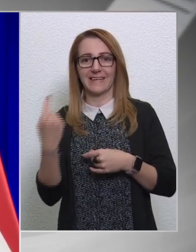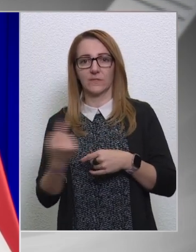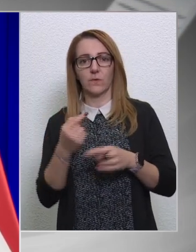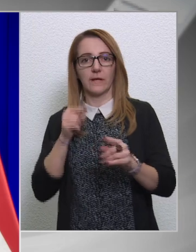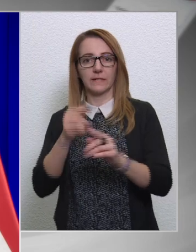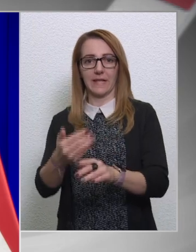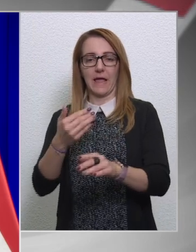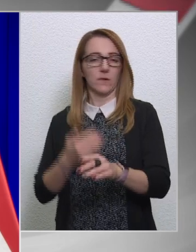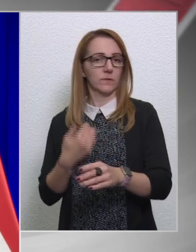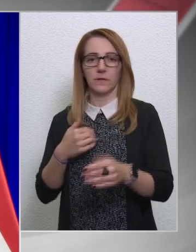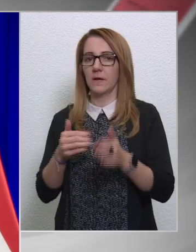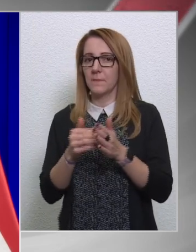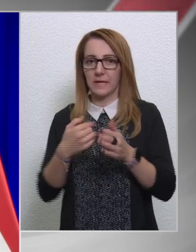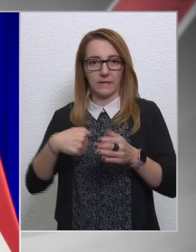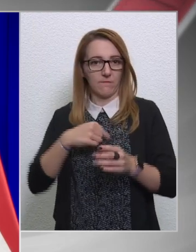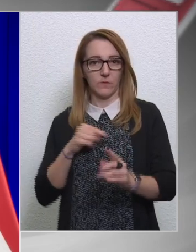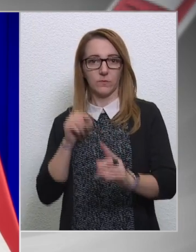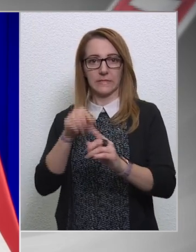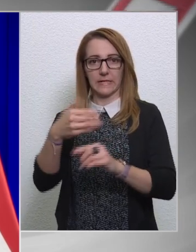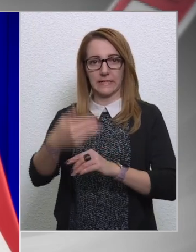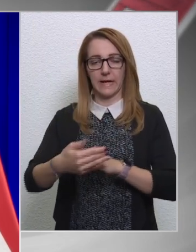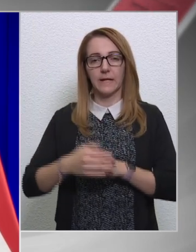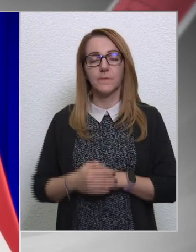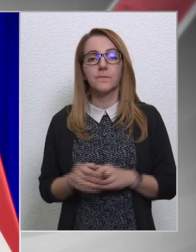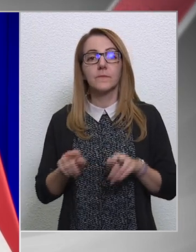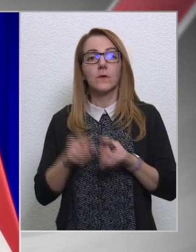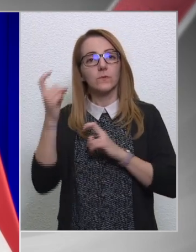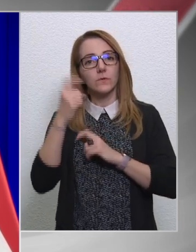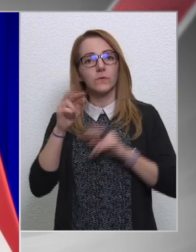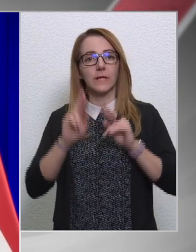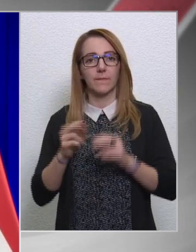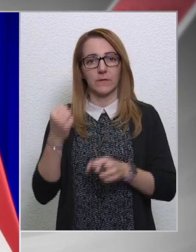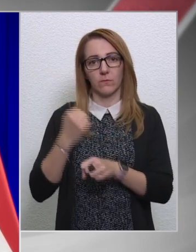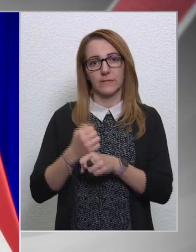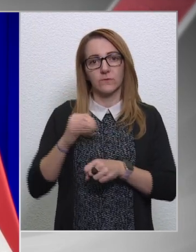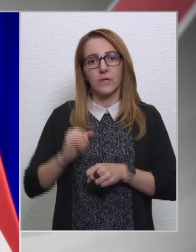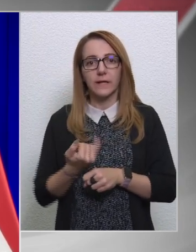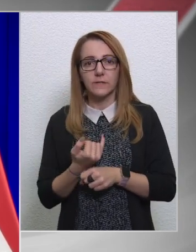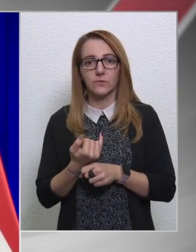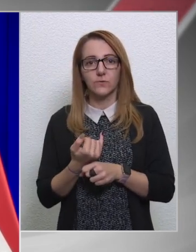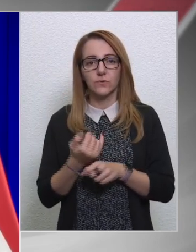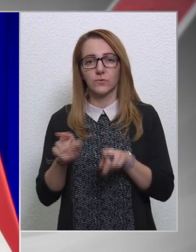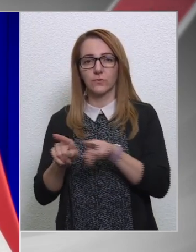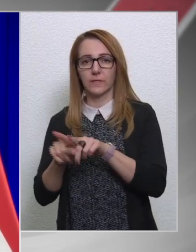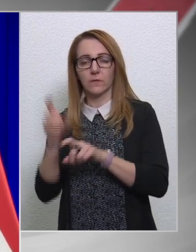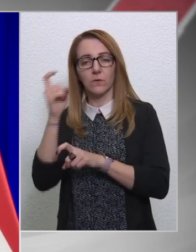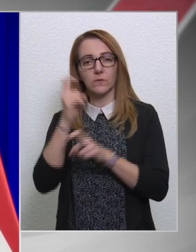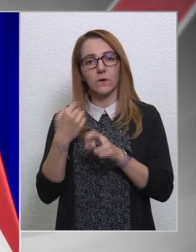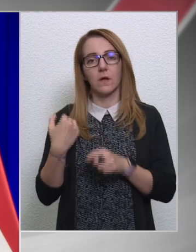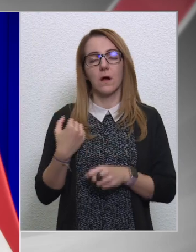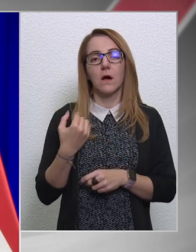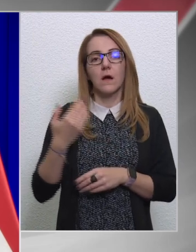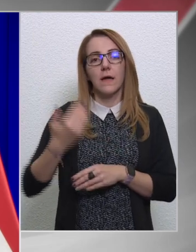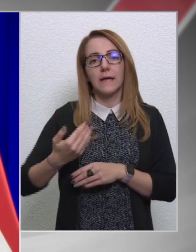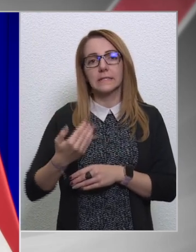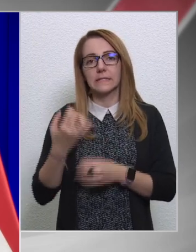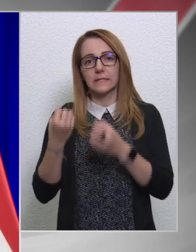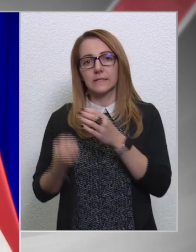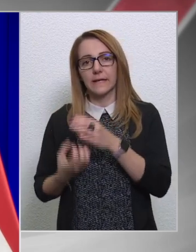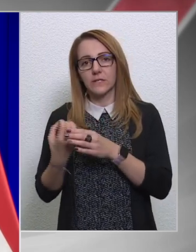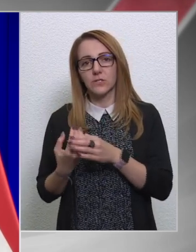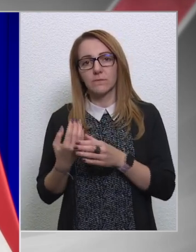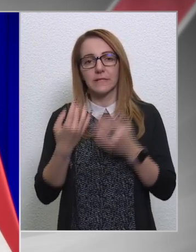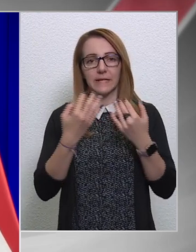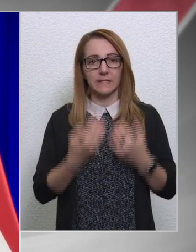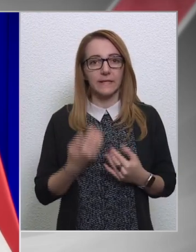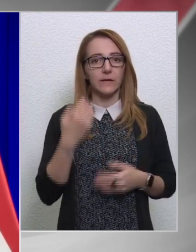előtt. Még nem vagyunk a célnál. Úgy gondoljuk, és remélem a bizottság is úgy gondolja, hogy az eddigi teljesítményt értékeljük. Egyébként